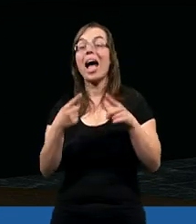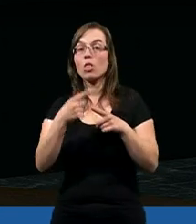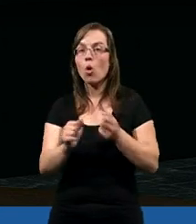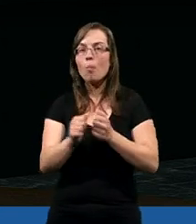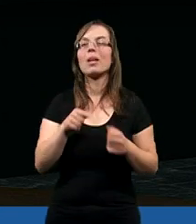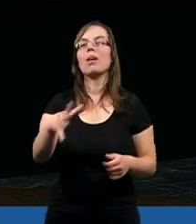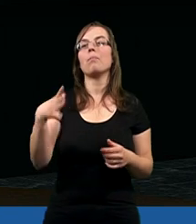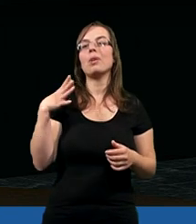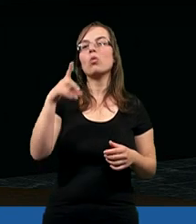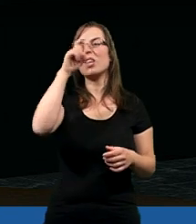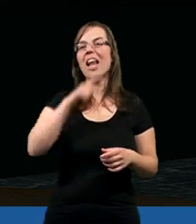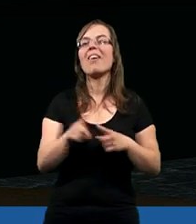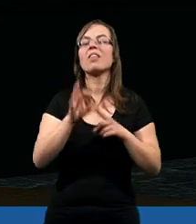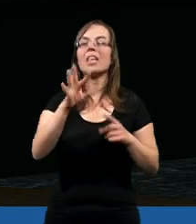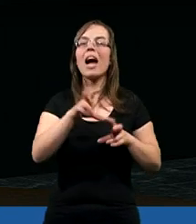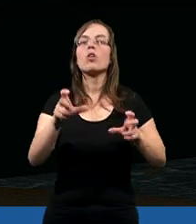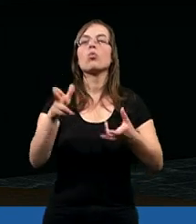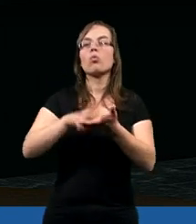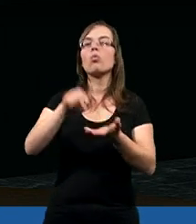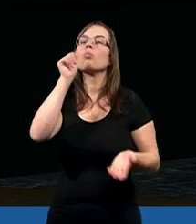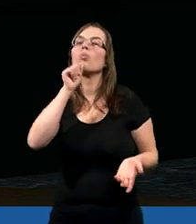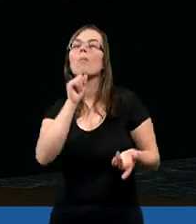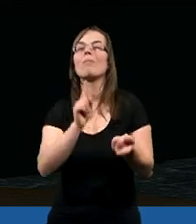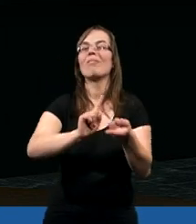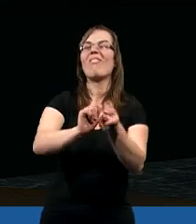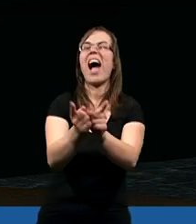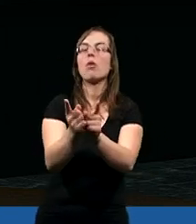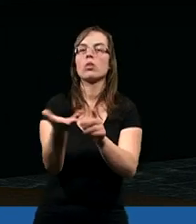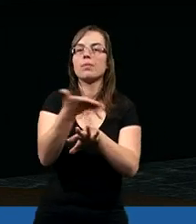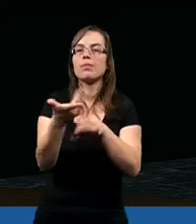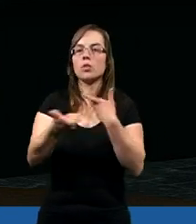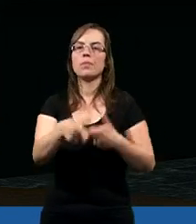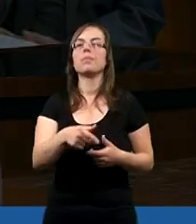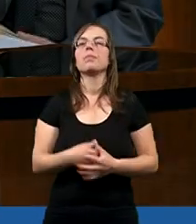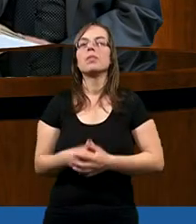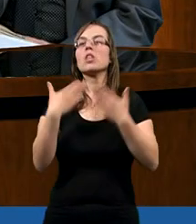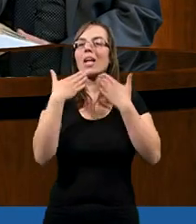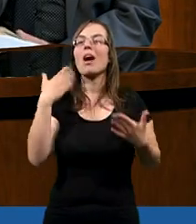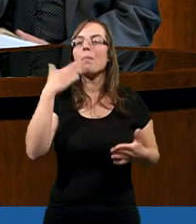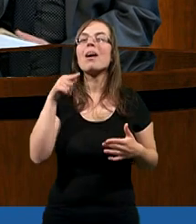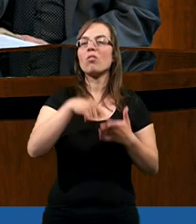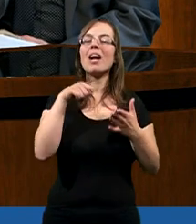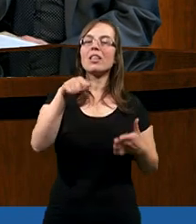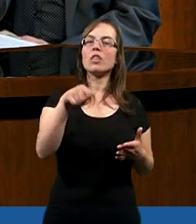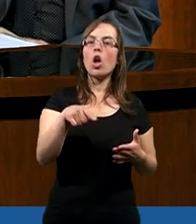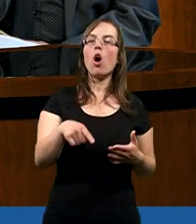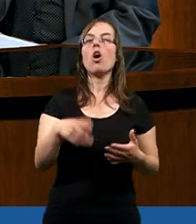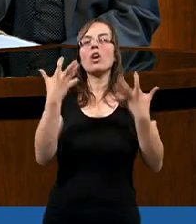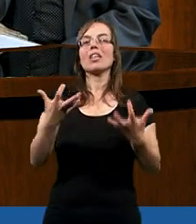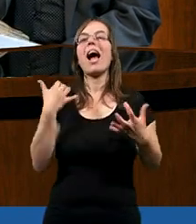Natomiast było wielu takich, którzy próbowali sfałszować te dokumenty. Dziękuję bardzo i to